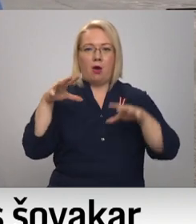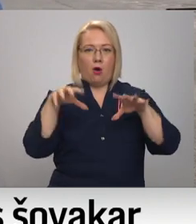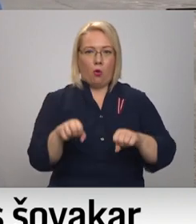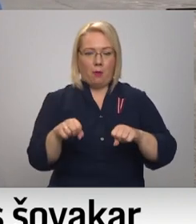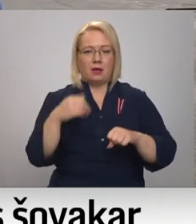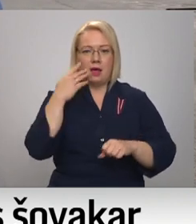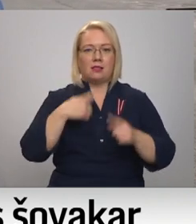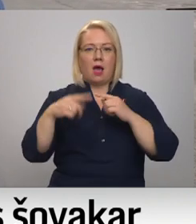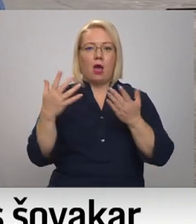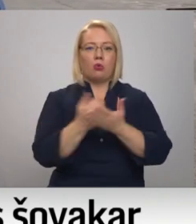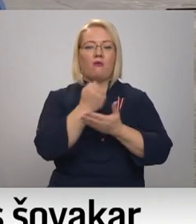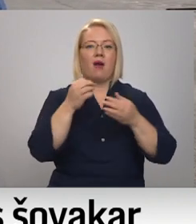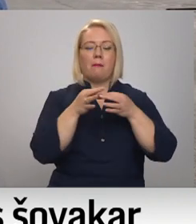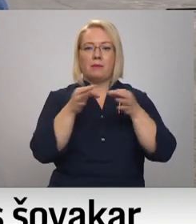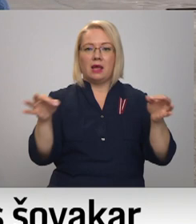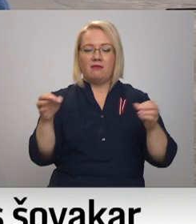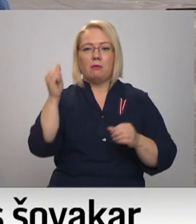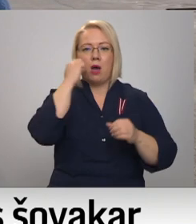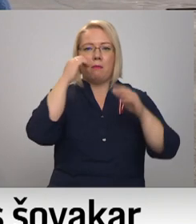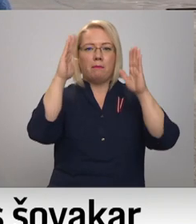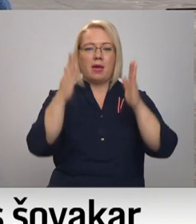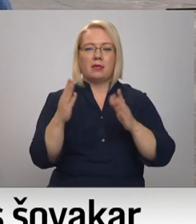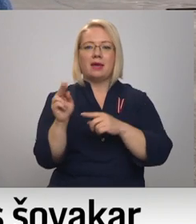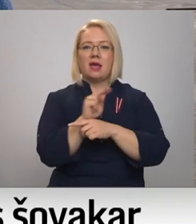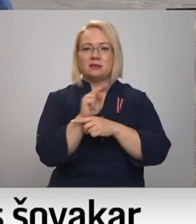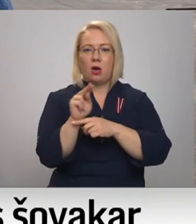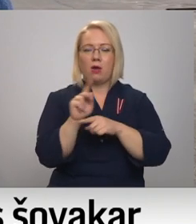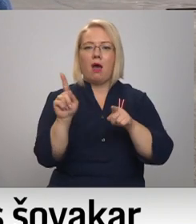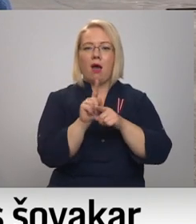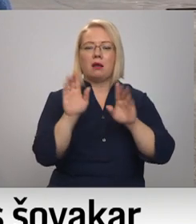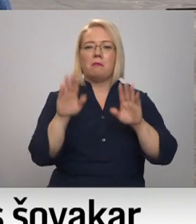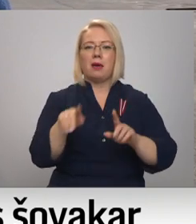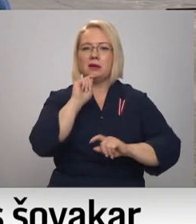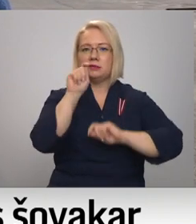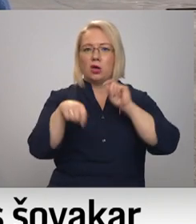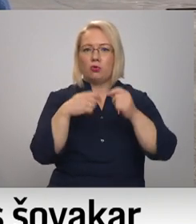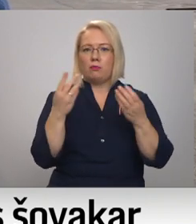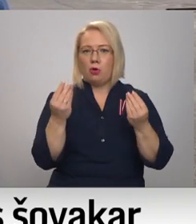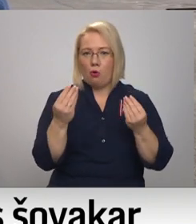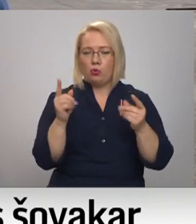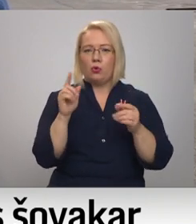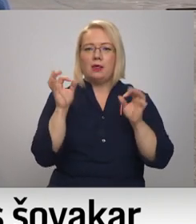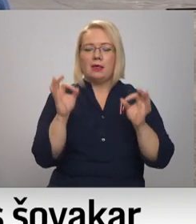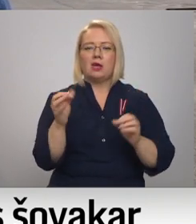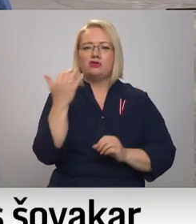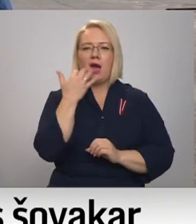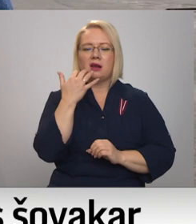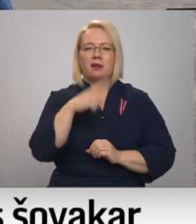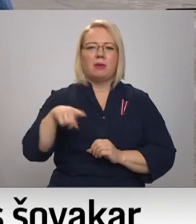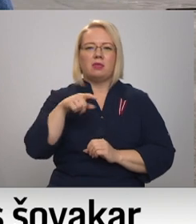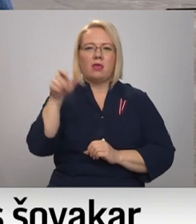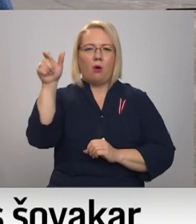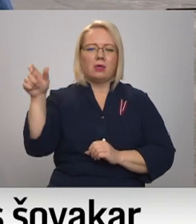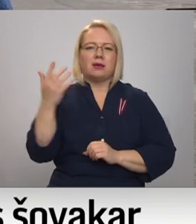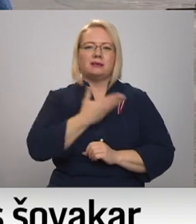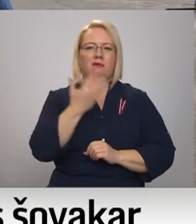mēs atguvām brīvību, tad piemieneklis tika restaurēts arī par ziedojumiem, galvenokārt ārzemtautiešu un trīmzestautiešu